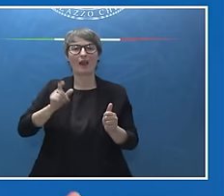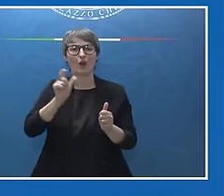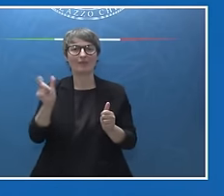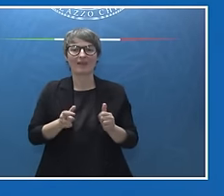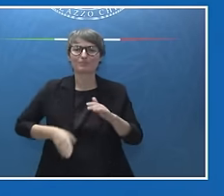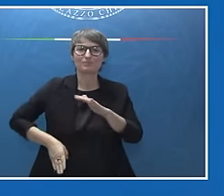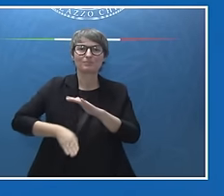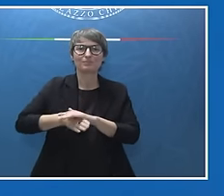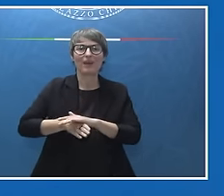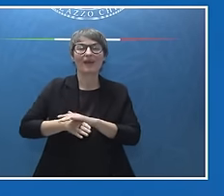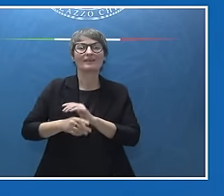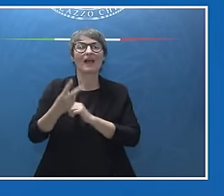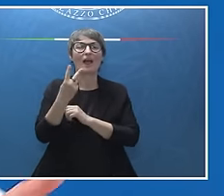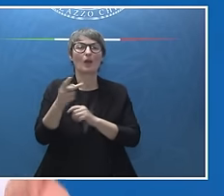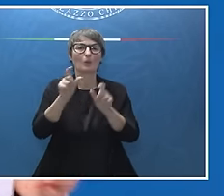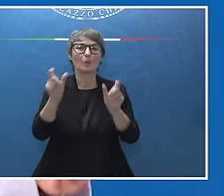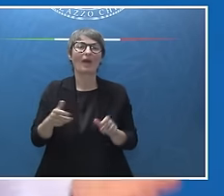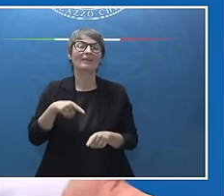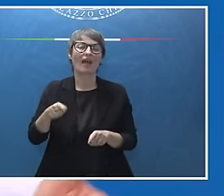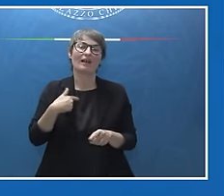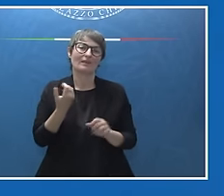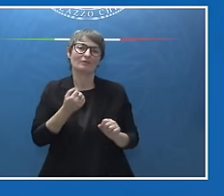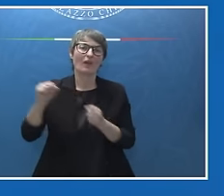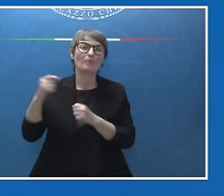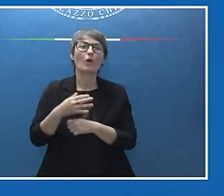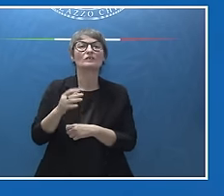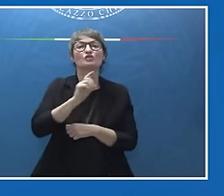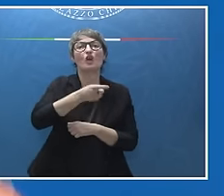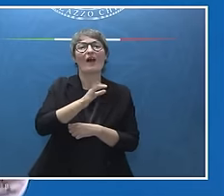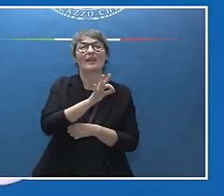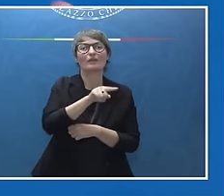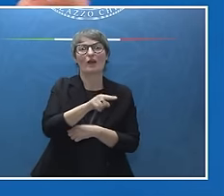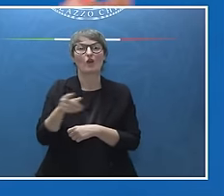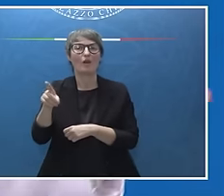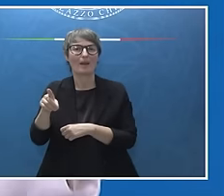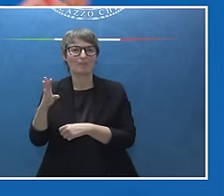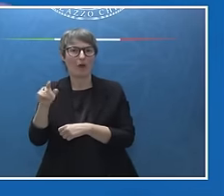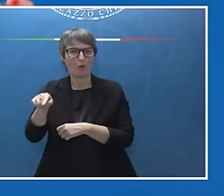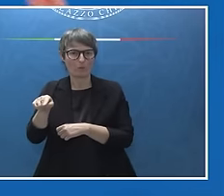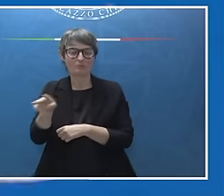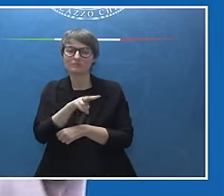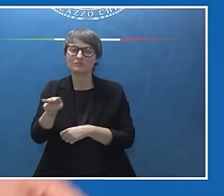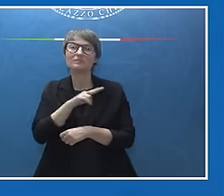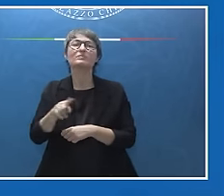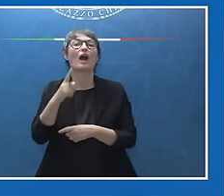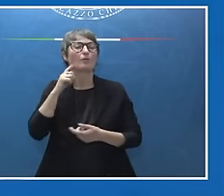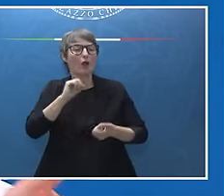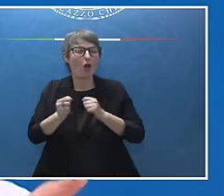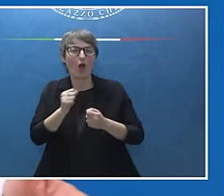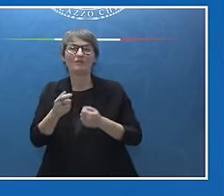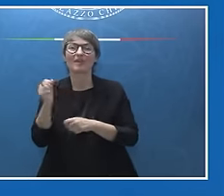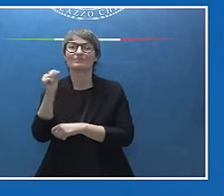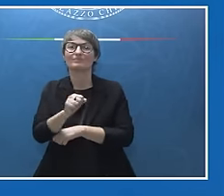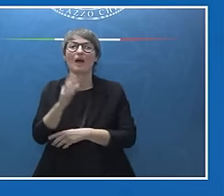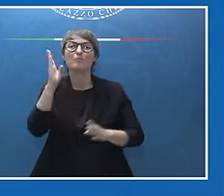Falcone e Paolo Borsellino, che nel combattere la mafia chiedevano di seguire i soldi, follow the money. Oggi le